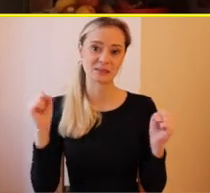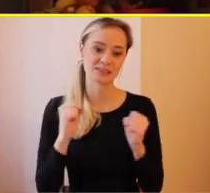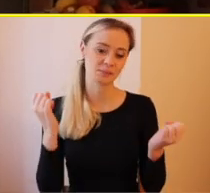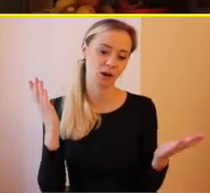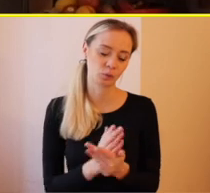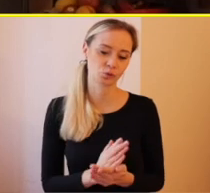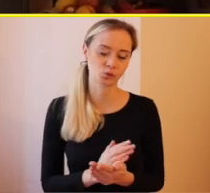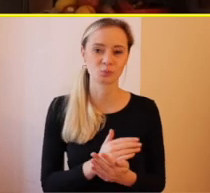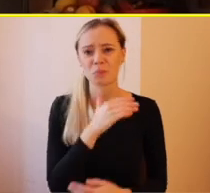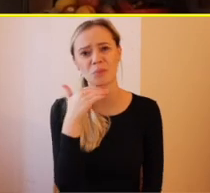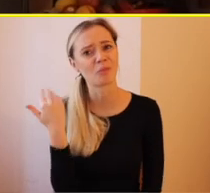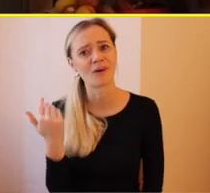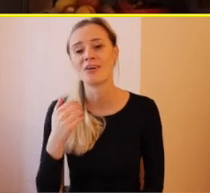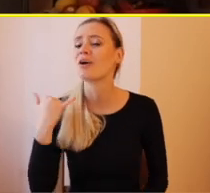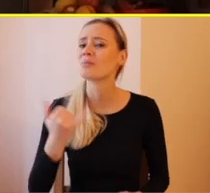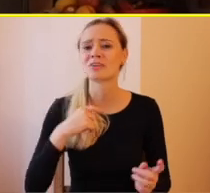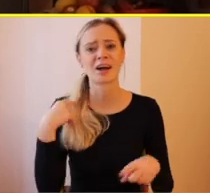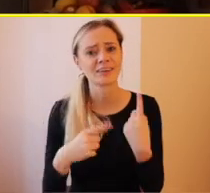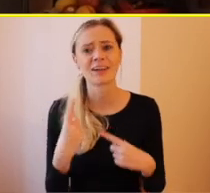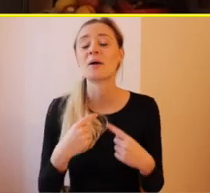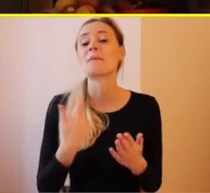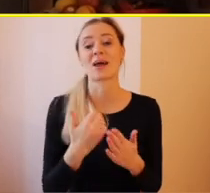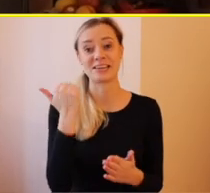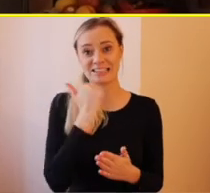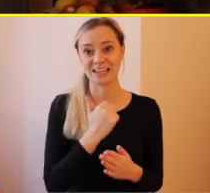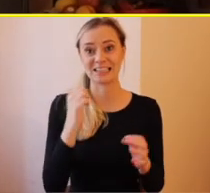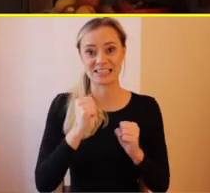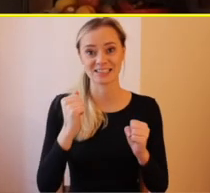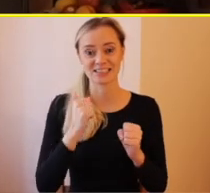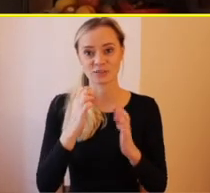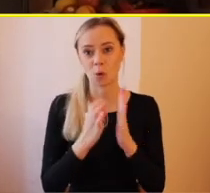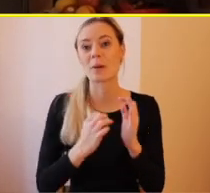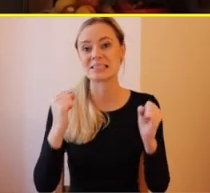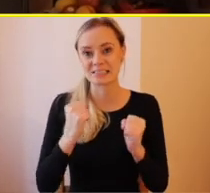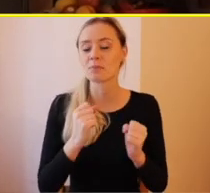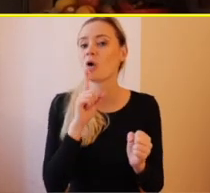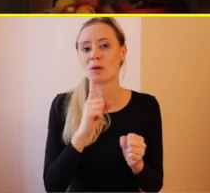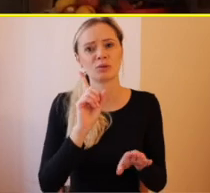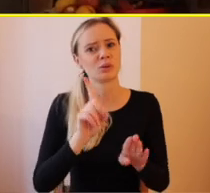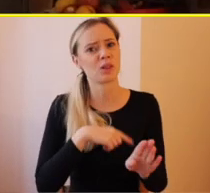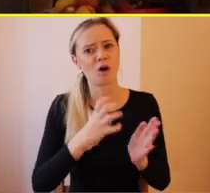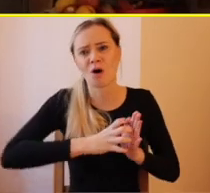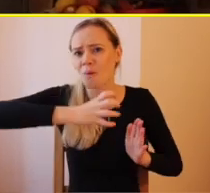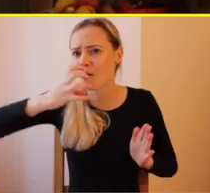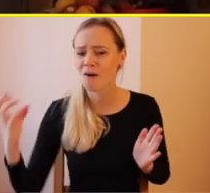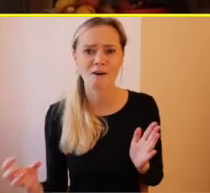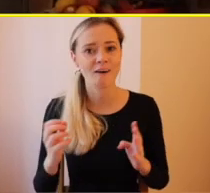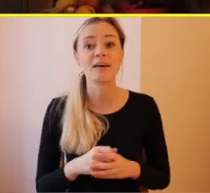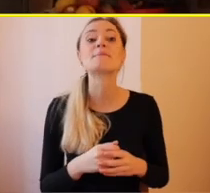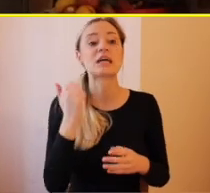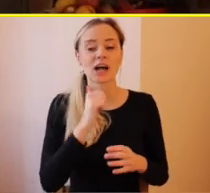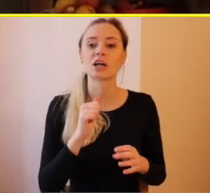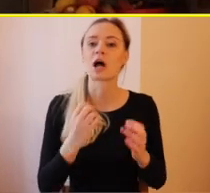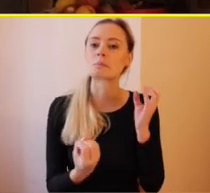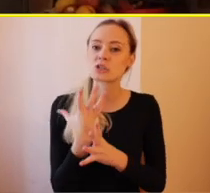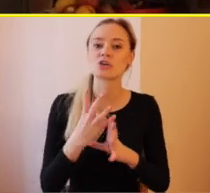dosť, lebo je dosť dlhá v Kanade. Kanada je nádherná krajina, má úžasnú prírodu, ale